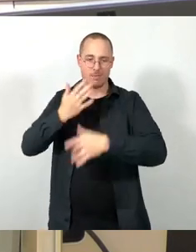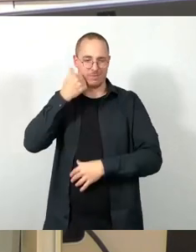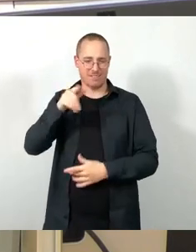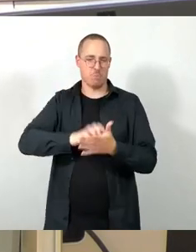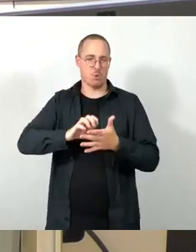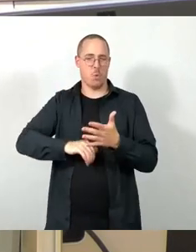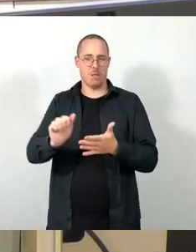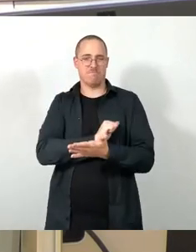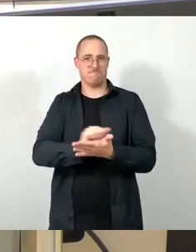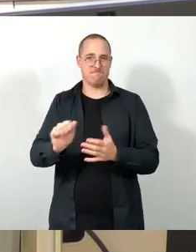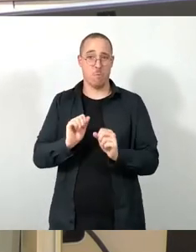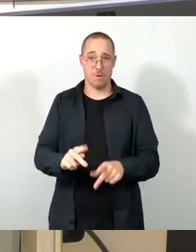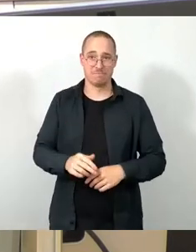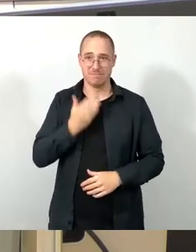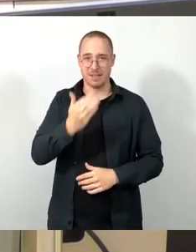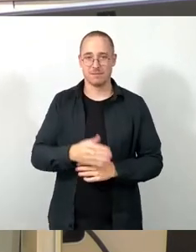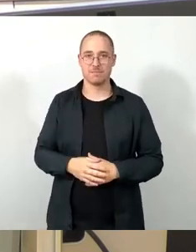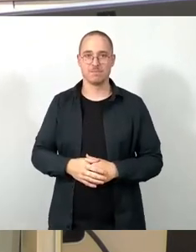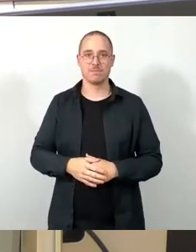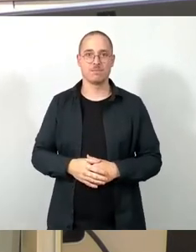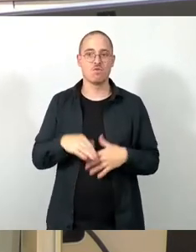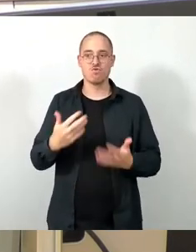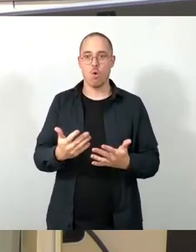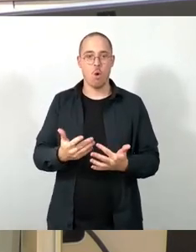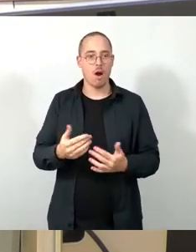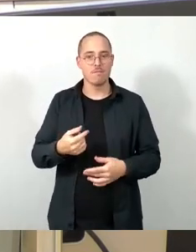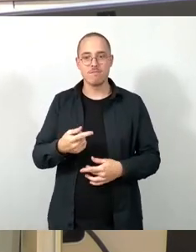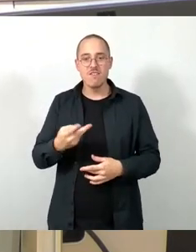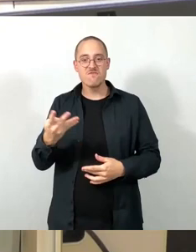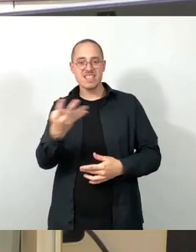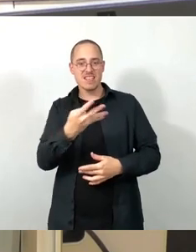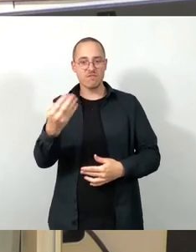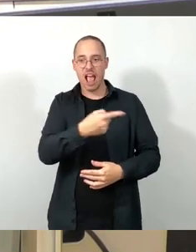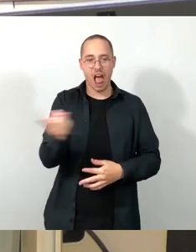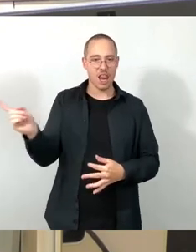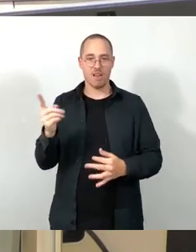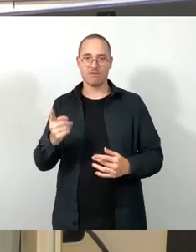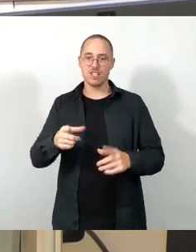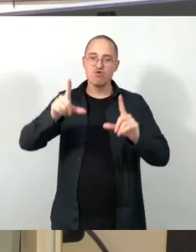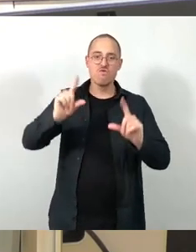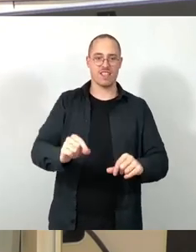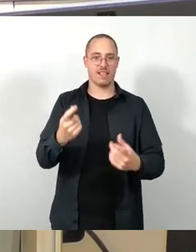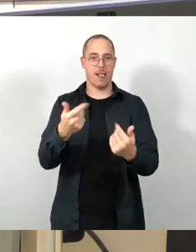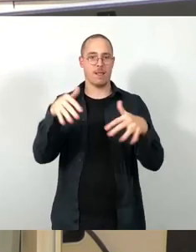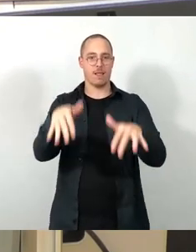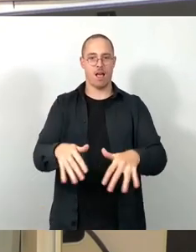unterförderte Institutionen gegeneinander auszuspielen, ist schlicht Schwachsinn. Haben Sie schon mal erlebt,